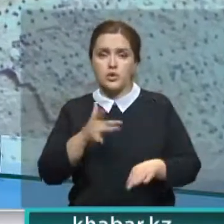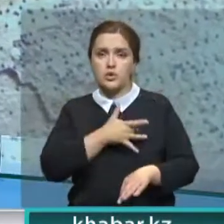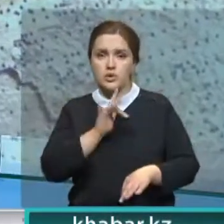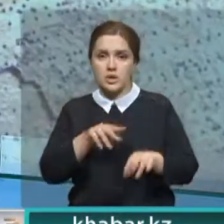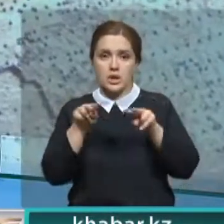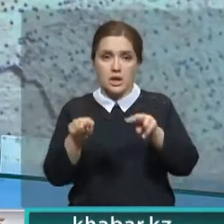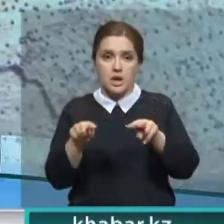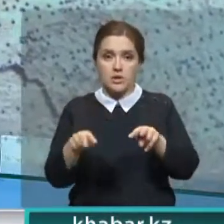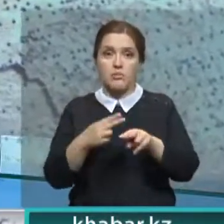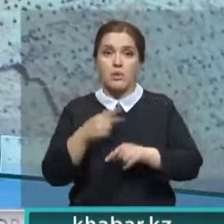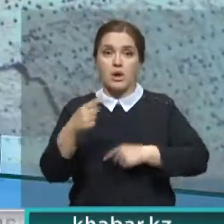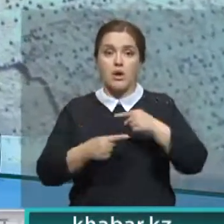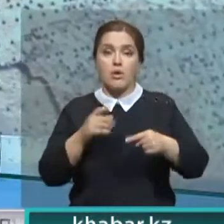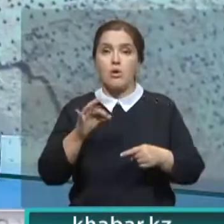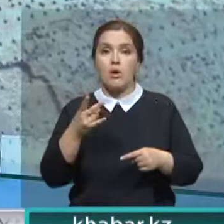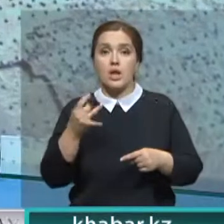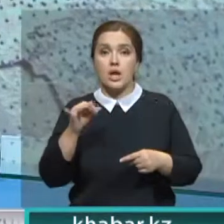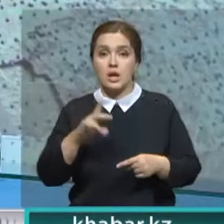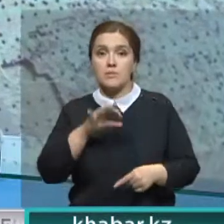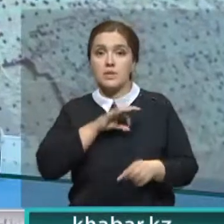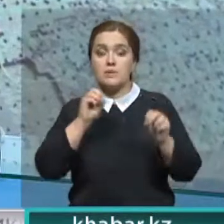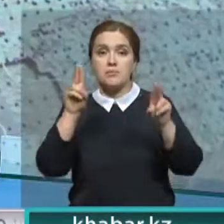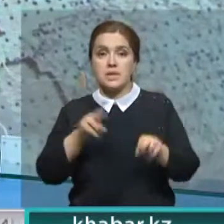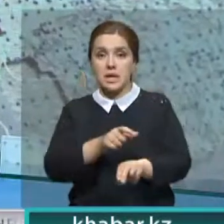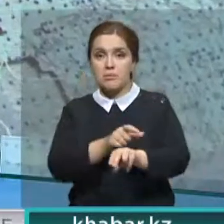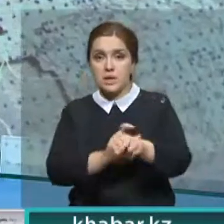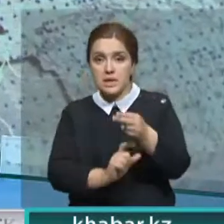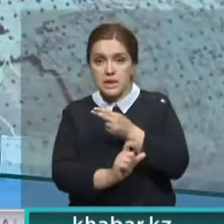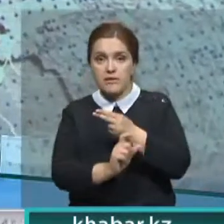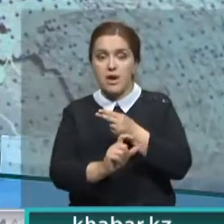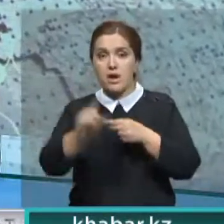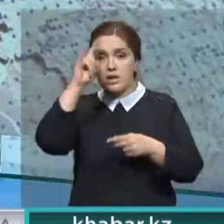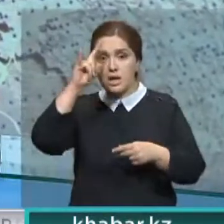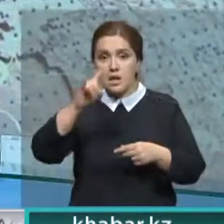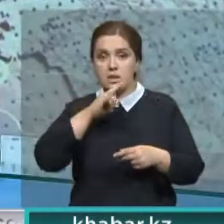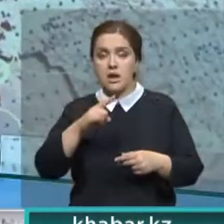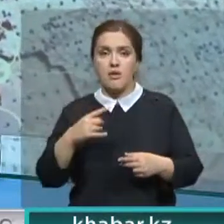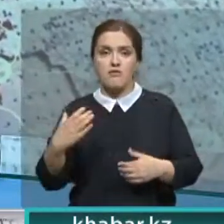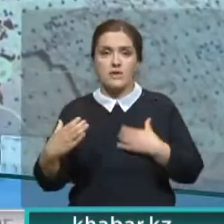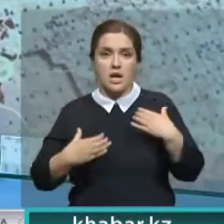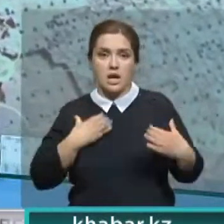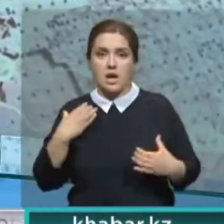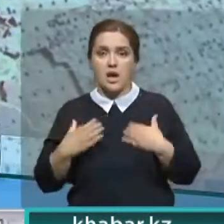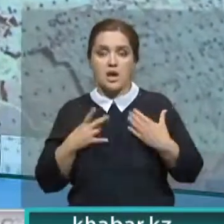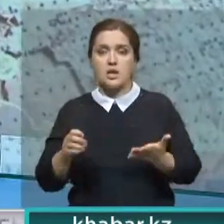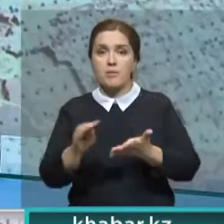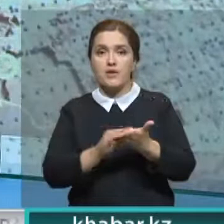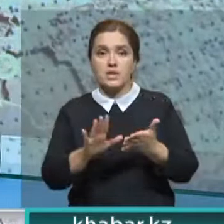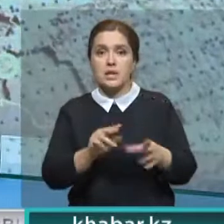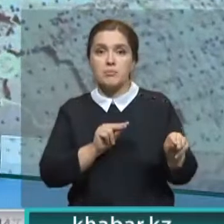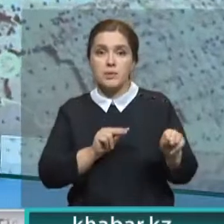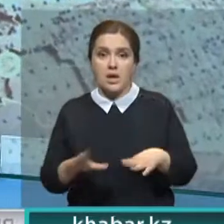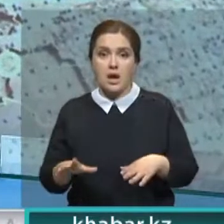вести жесткий надзор, причем даже в режиме онлайн с использованием специальных браслетов. Казахстанцы между тем в страхе переживают, не